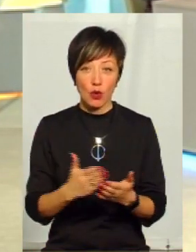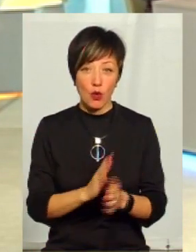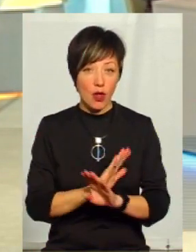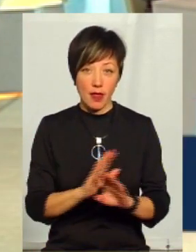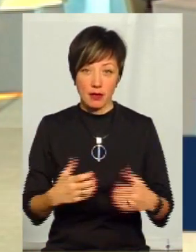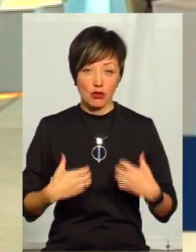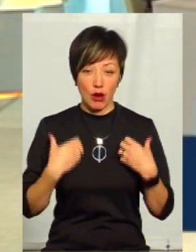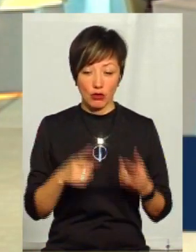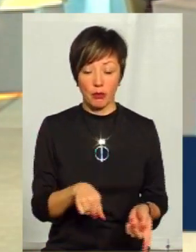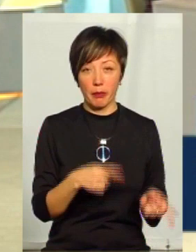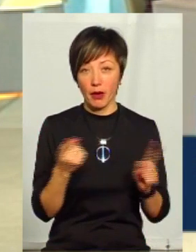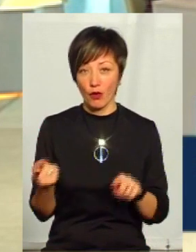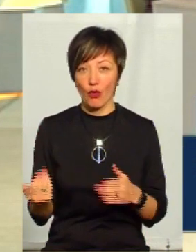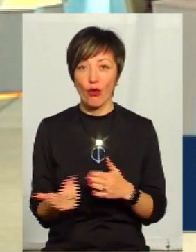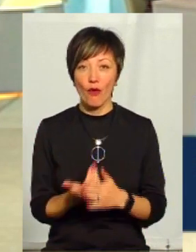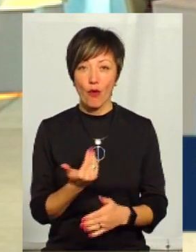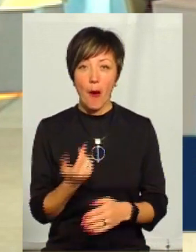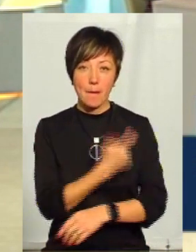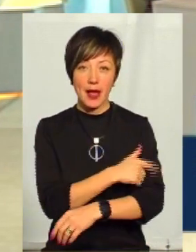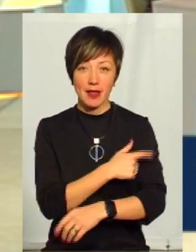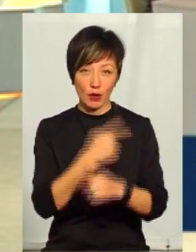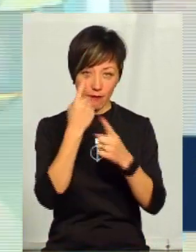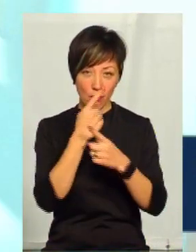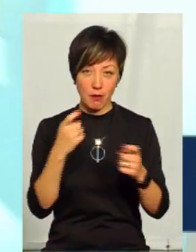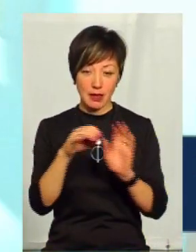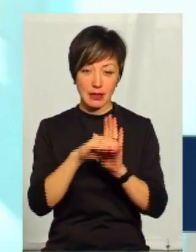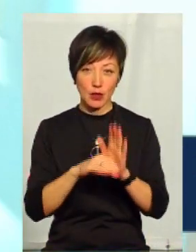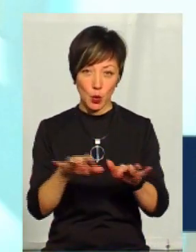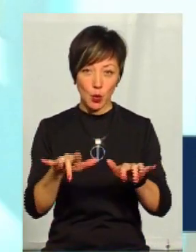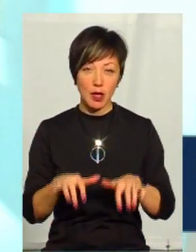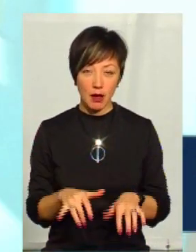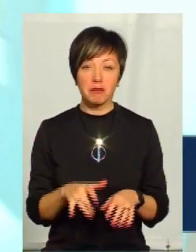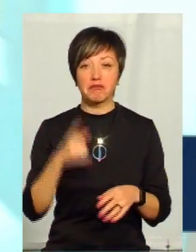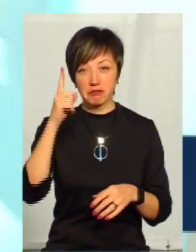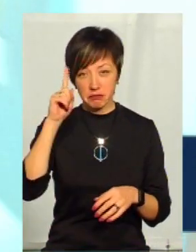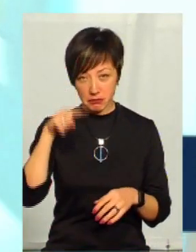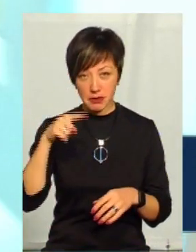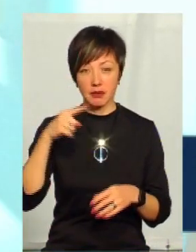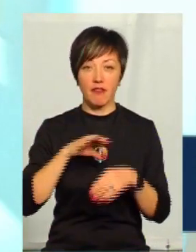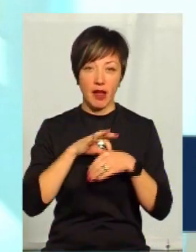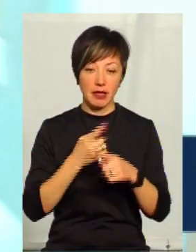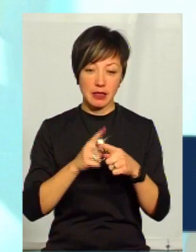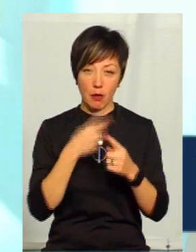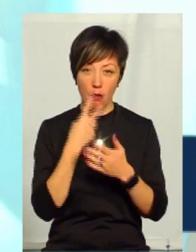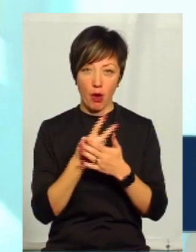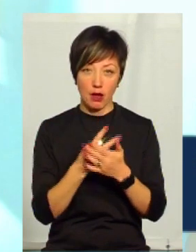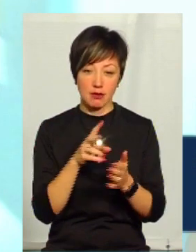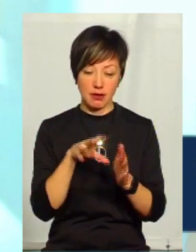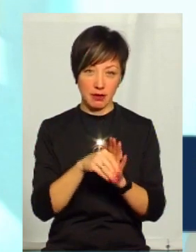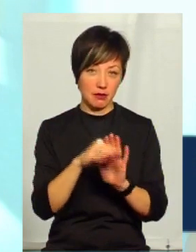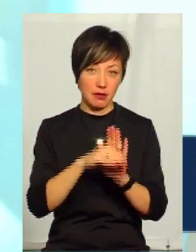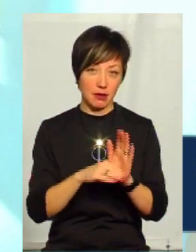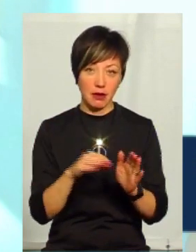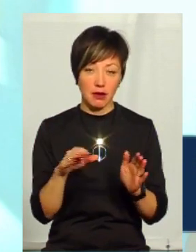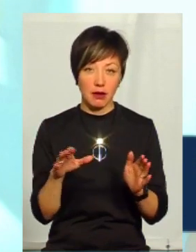страшно зараз переходити на нову медичну інформаційну систему. Вони повністю володіють базовими знаннями ведення цих показників. І